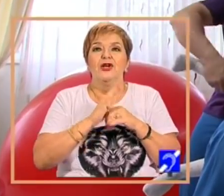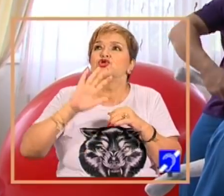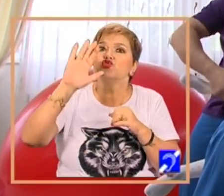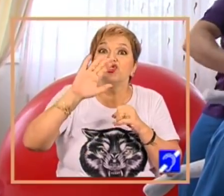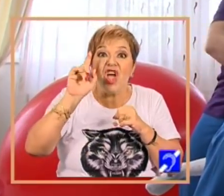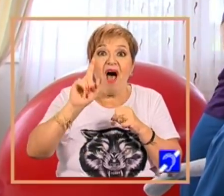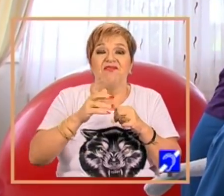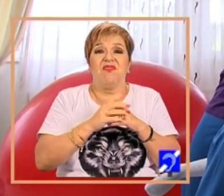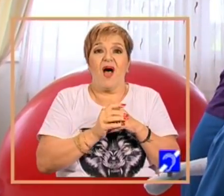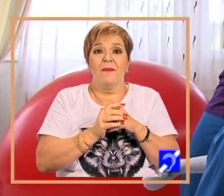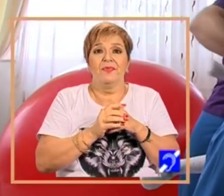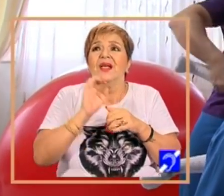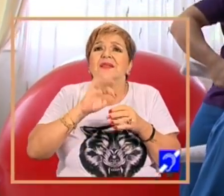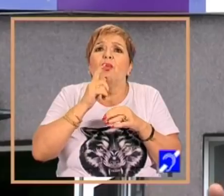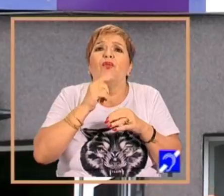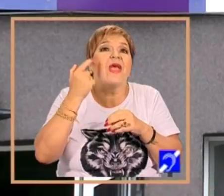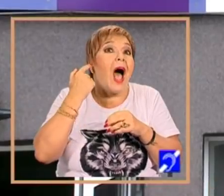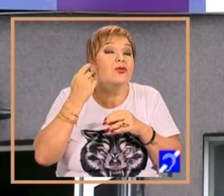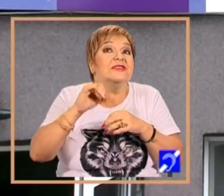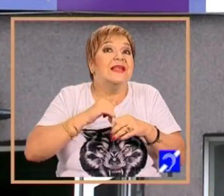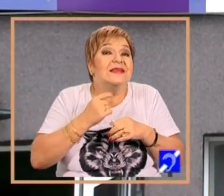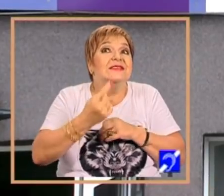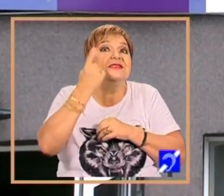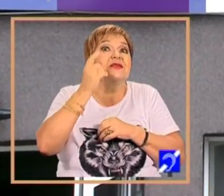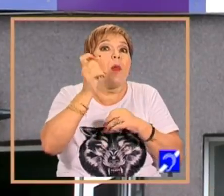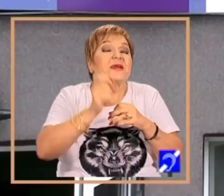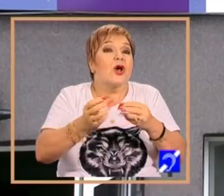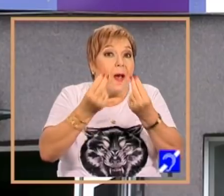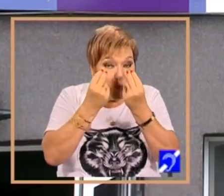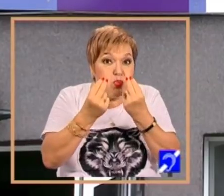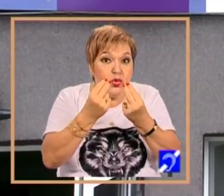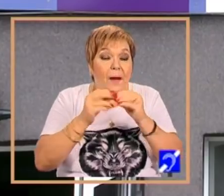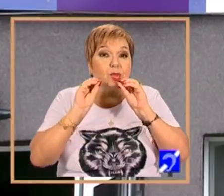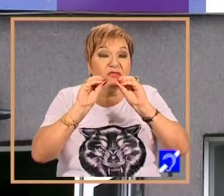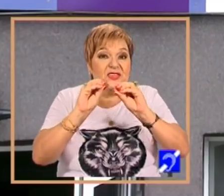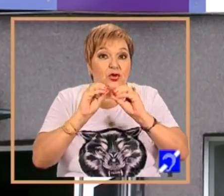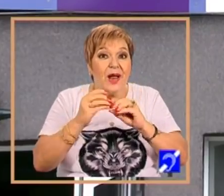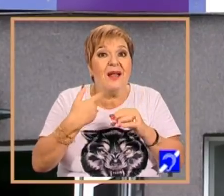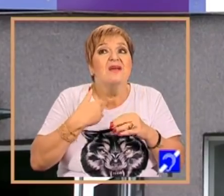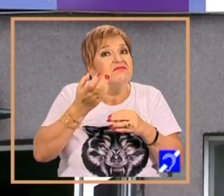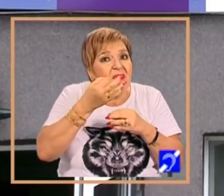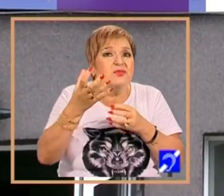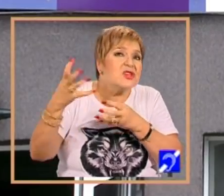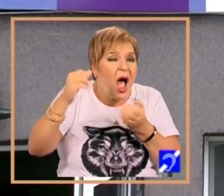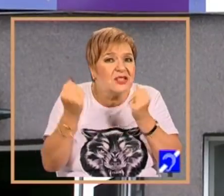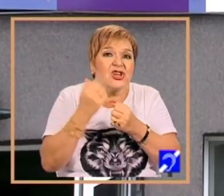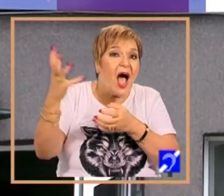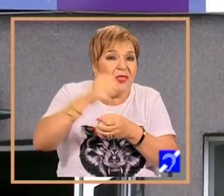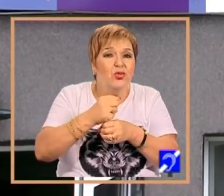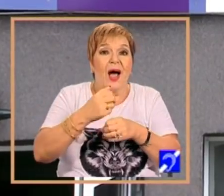Suceava, de unde am auzit că este un terapeut bun, l-am ofertat și am căutat să-l aducem la Alba Iulia.